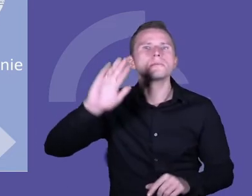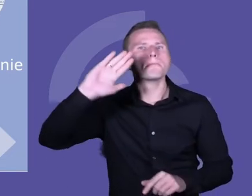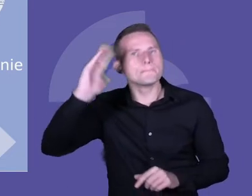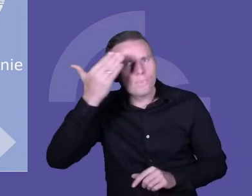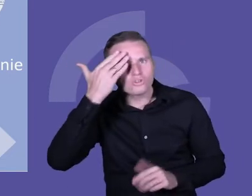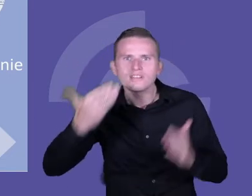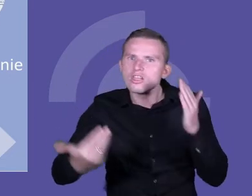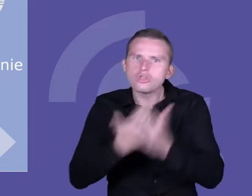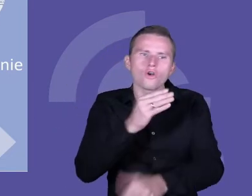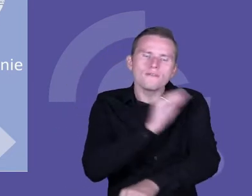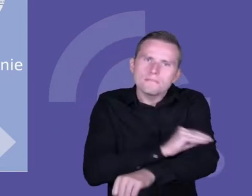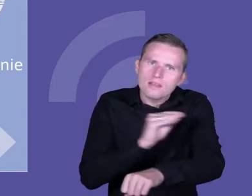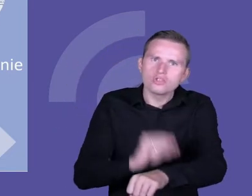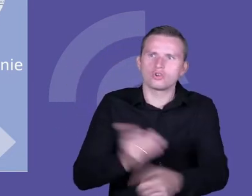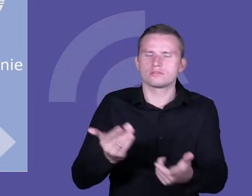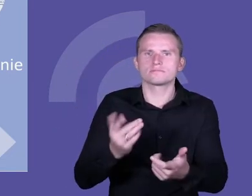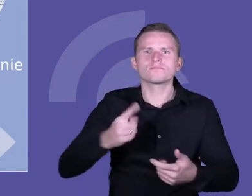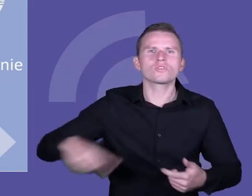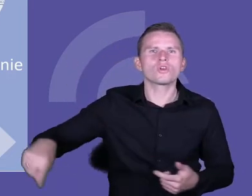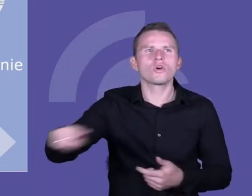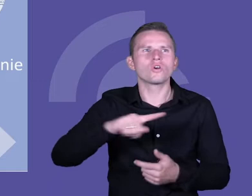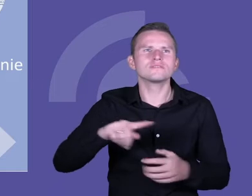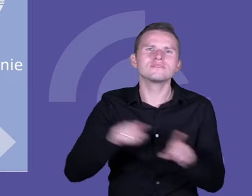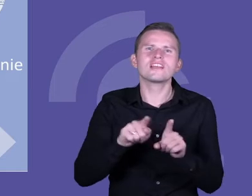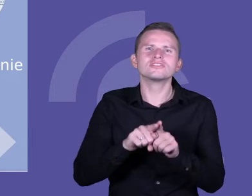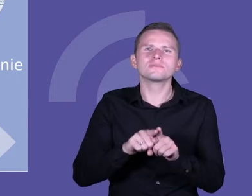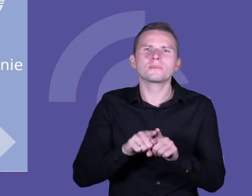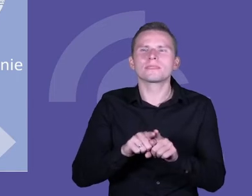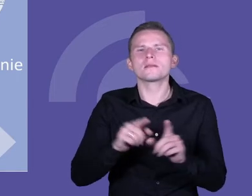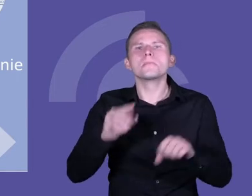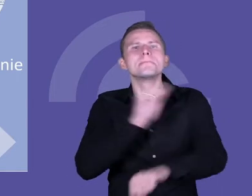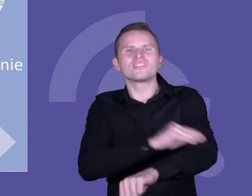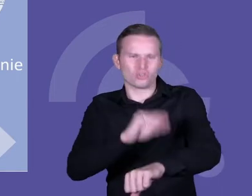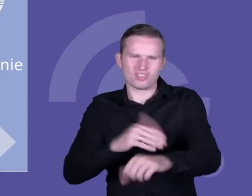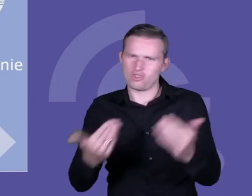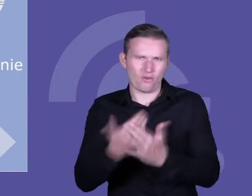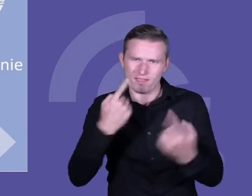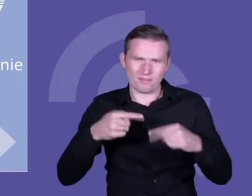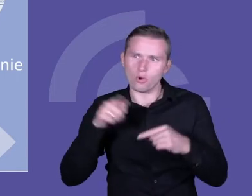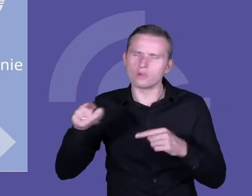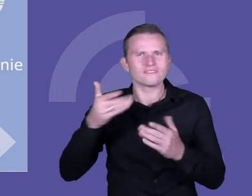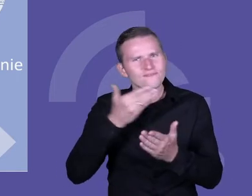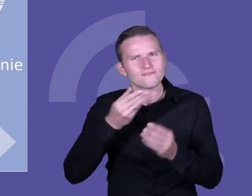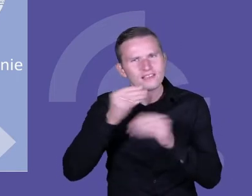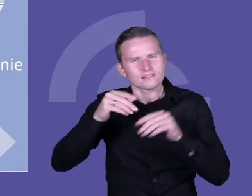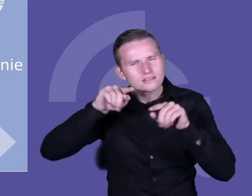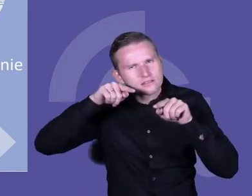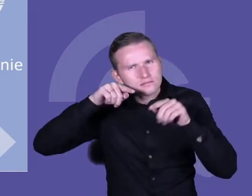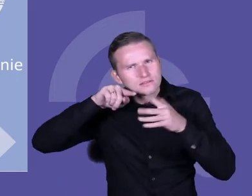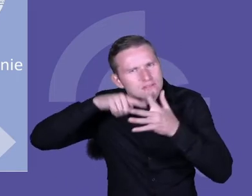pogłębianie znajomości tych, które zupełnie nowe nie były i także na eksperymentowanie.